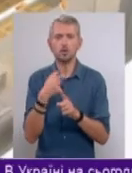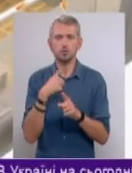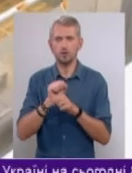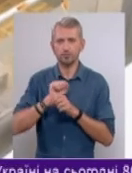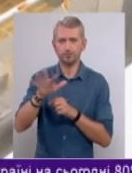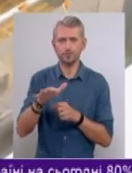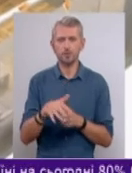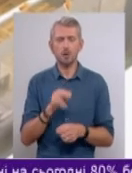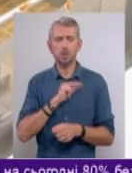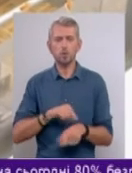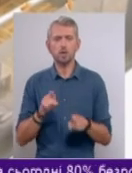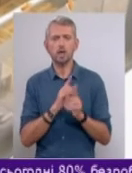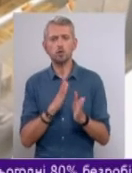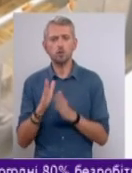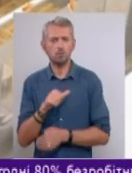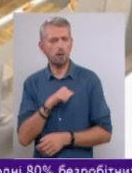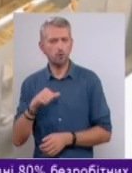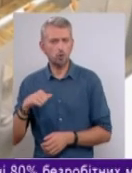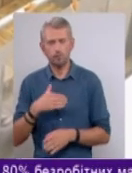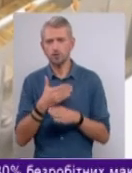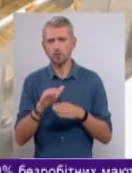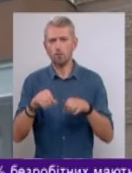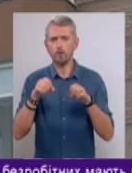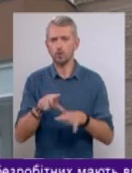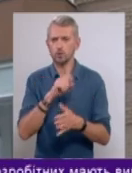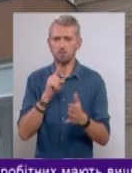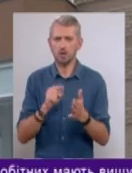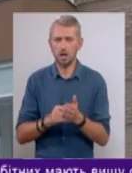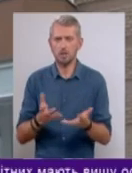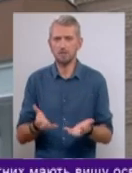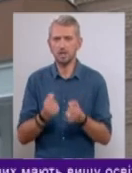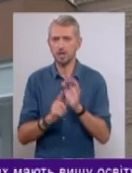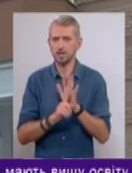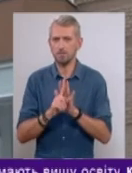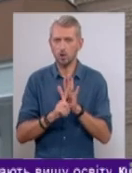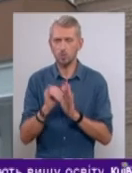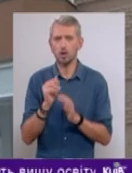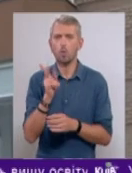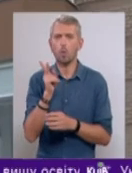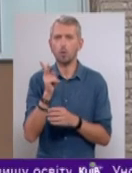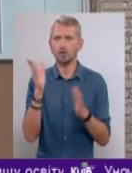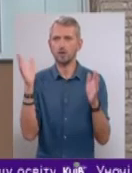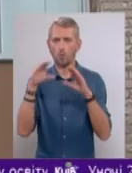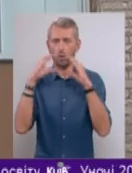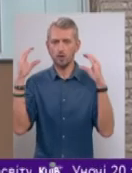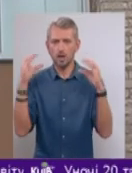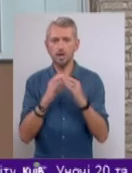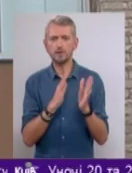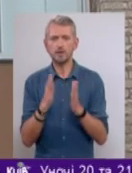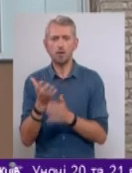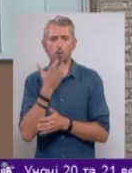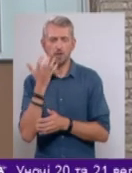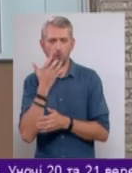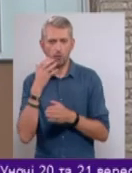відводимо. І працюють такі системи автономно. Частково вирішують питання підтримання температури і кондиціонери з системою підігріву на зовнішніх